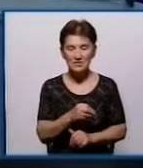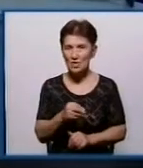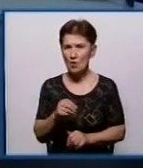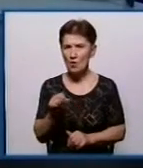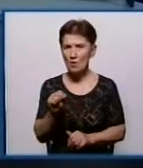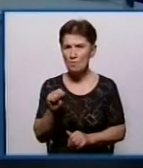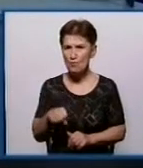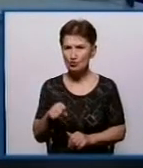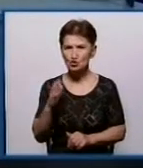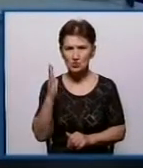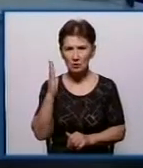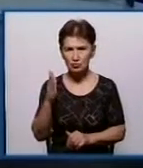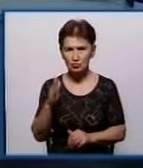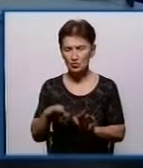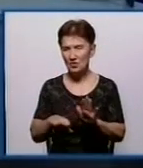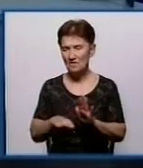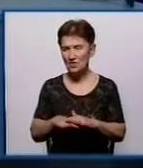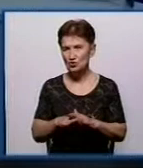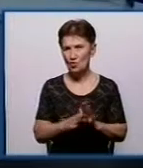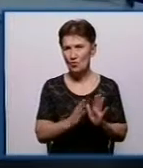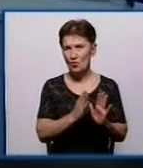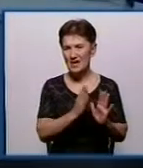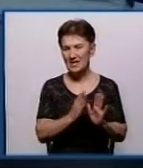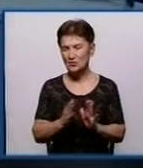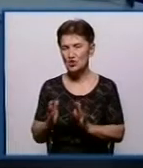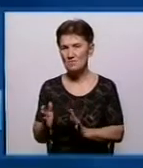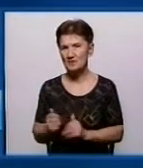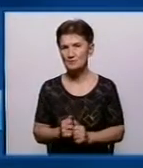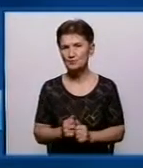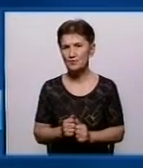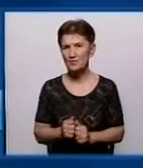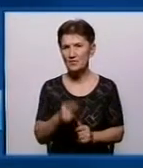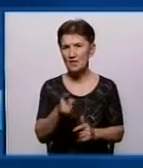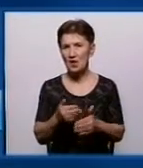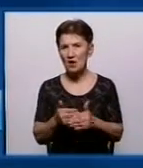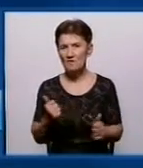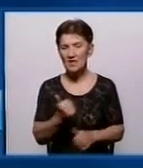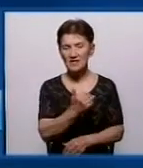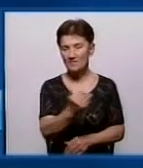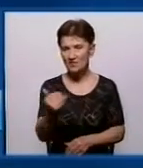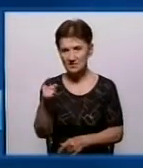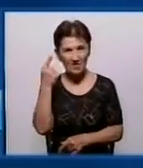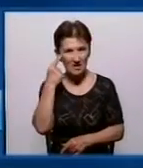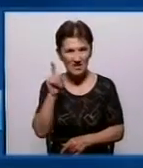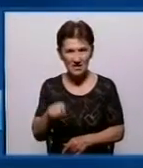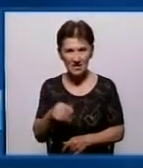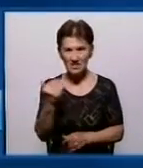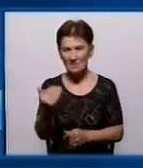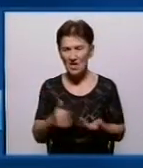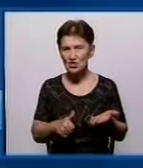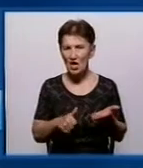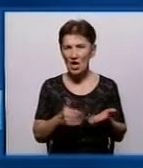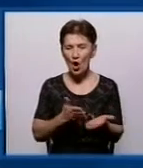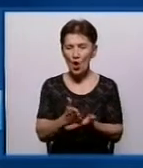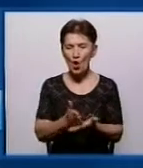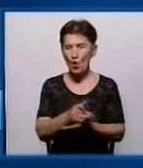комісії вже в ручному режимі скоригувати. НКРІ отримало не лише від вас ці розрахунки, чи володієте інформацією, що ваші колеги по інших